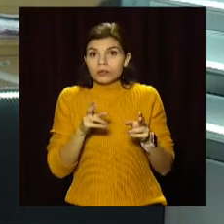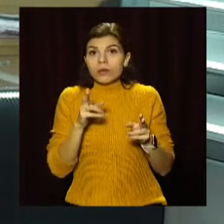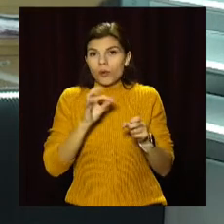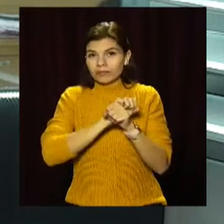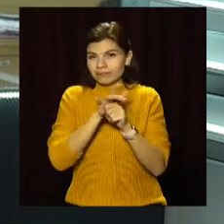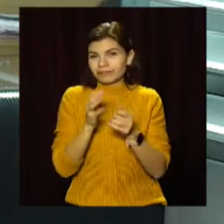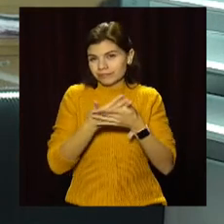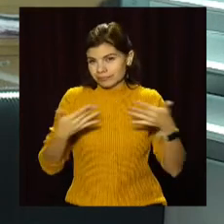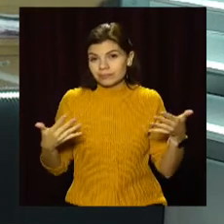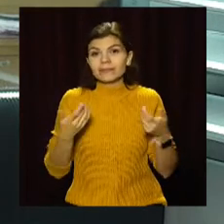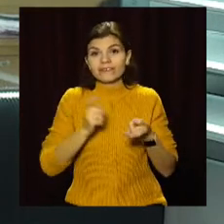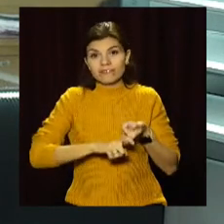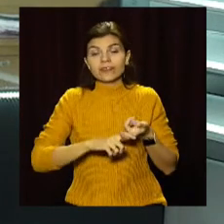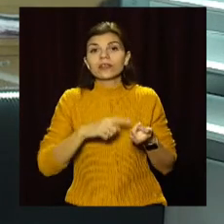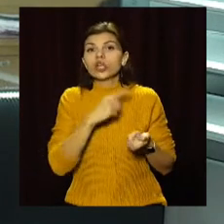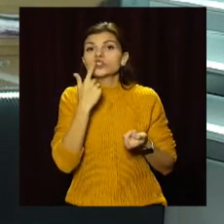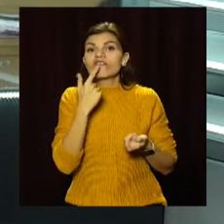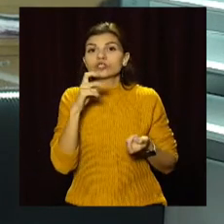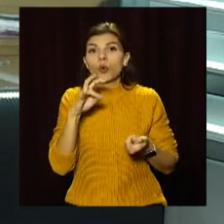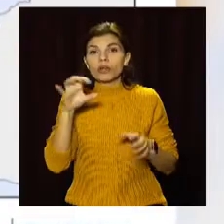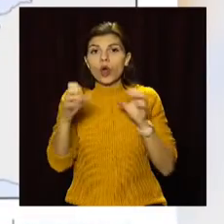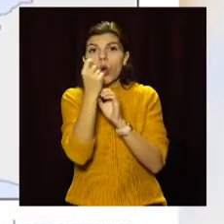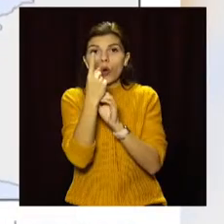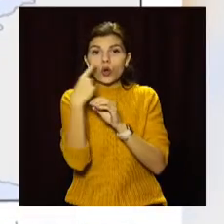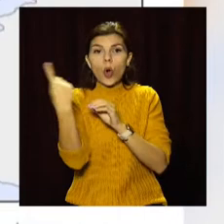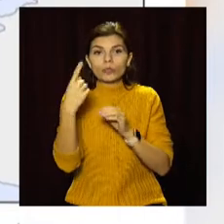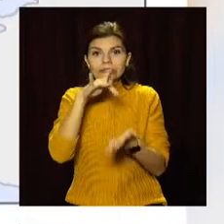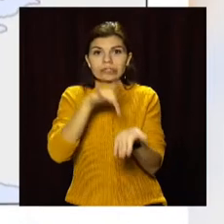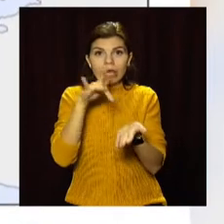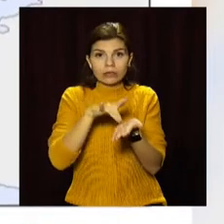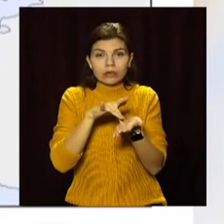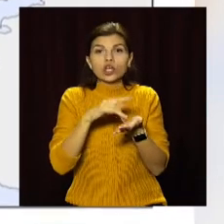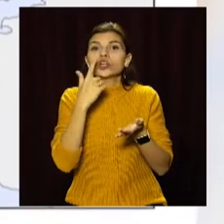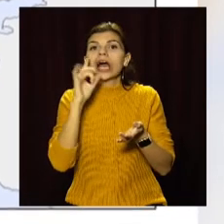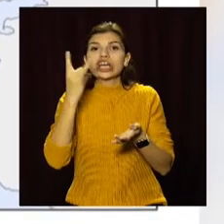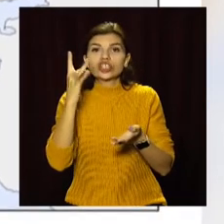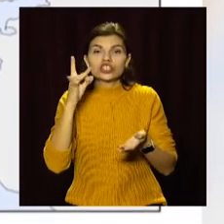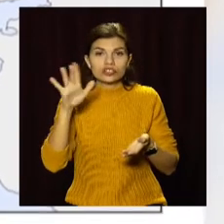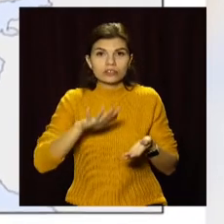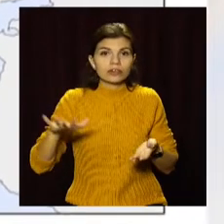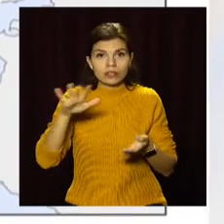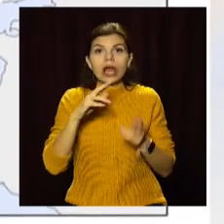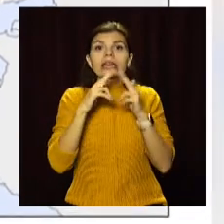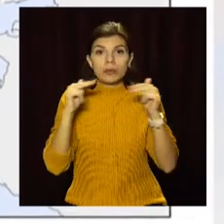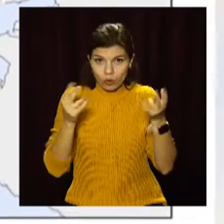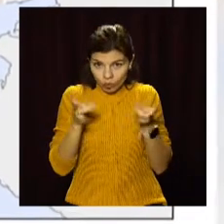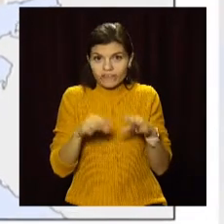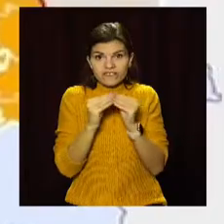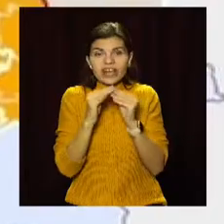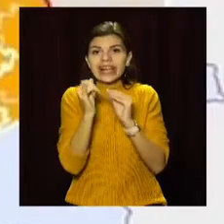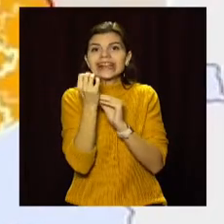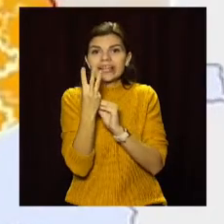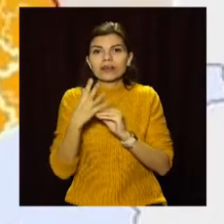надзвичайних ситуацій. У червоній зоні 11 обласних центрів, у помаранчевій поки залишається Дніпро та 13